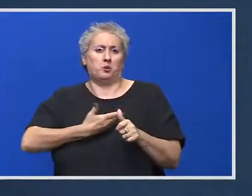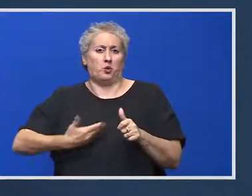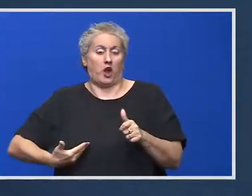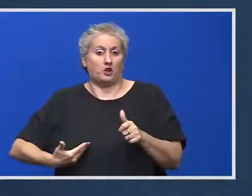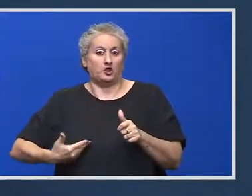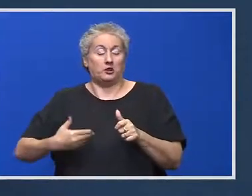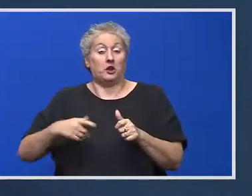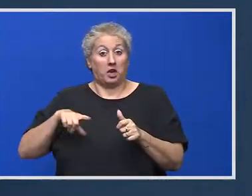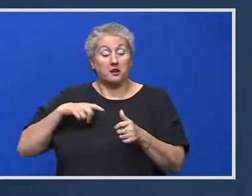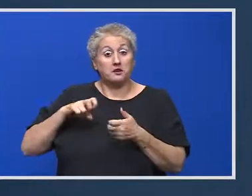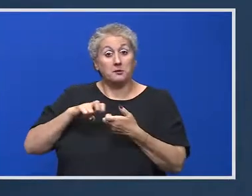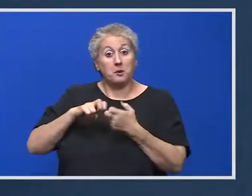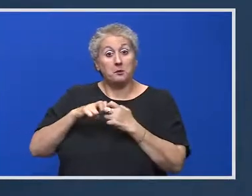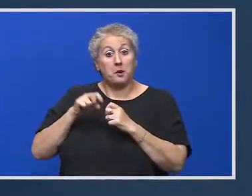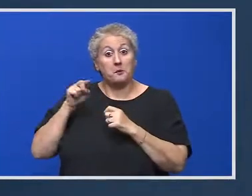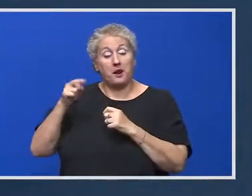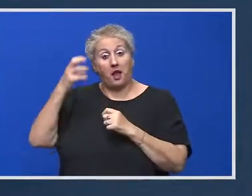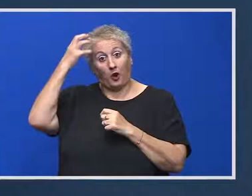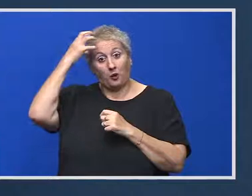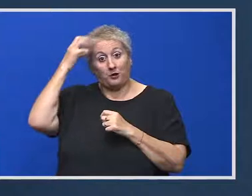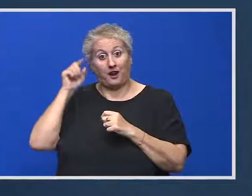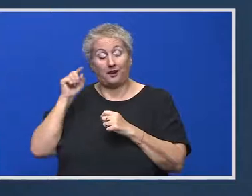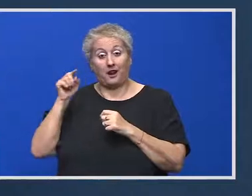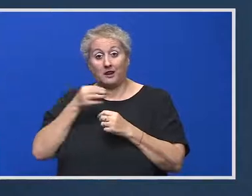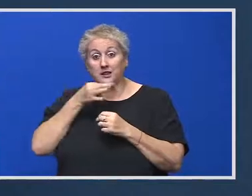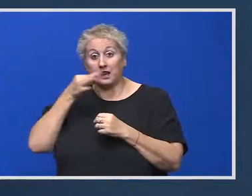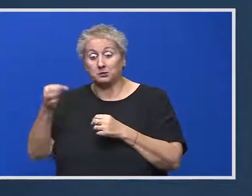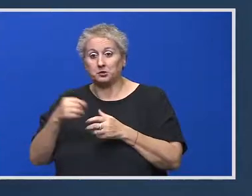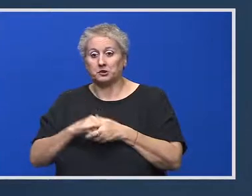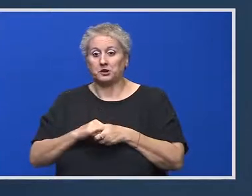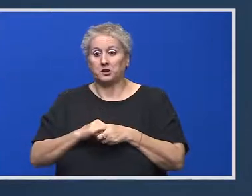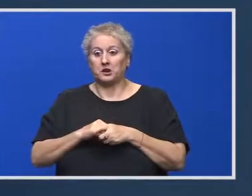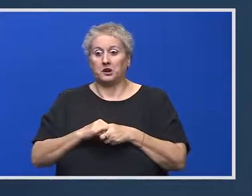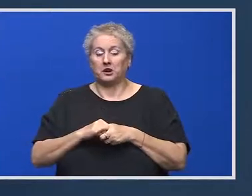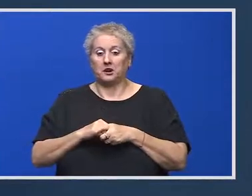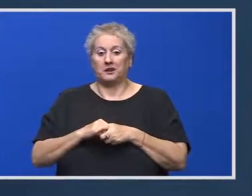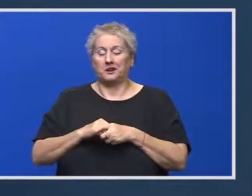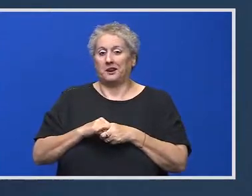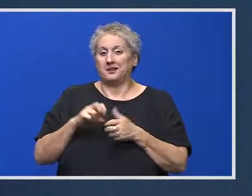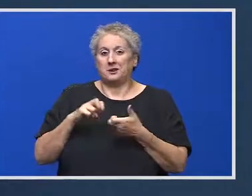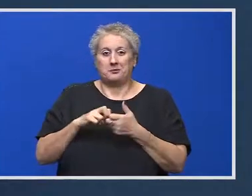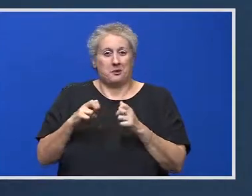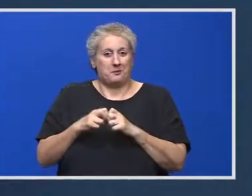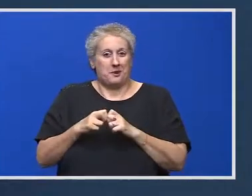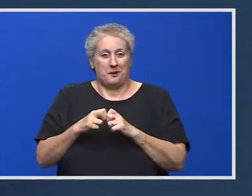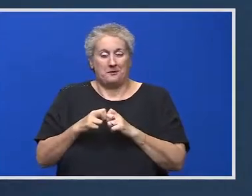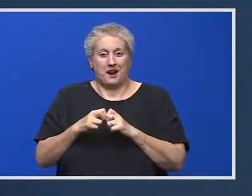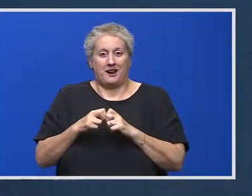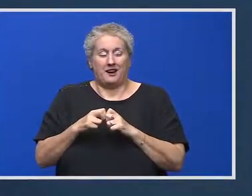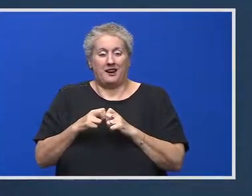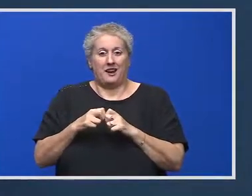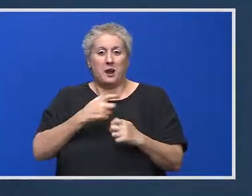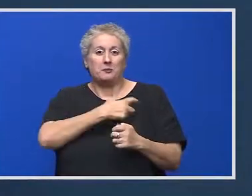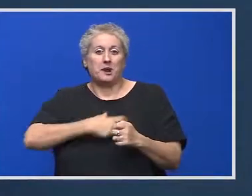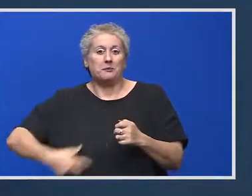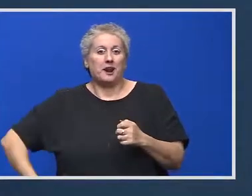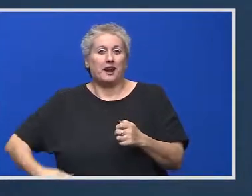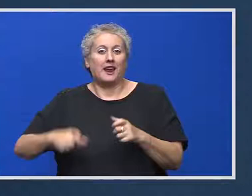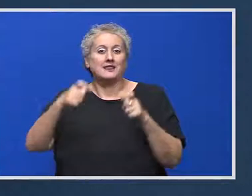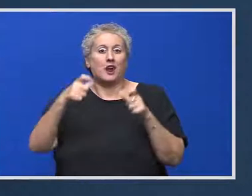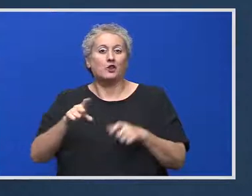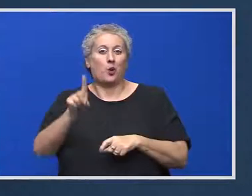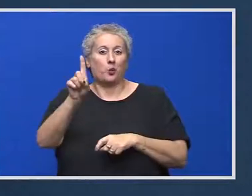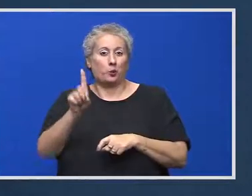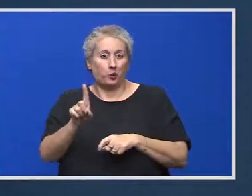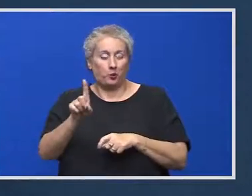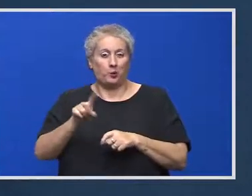probleme și la guvern cu ridicatul gunoiului? Acesta e o problemă a primăriei sectorului 1, cred. Dacă este o problemă, vom vedea.